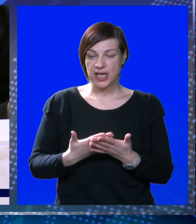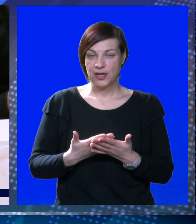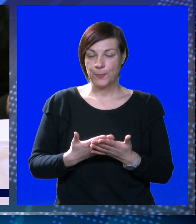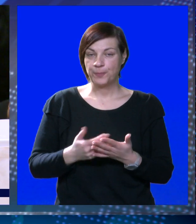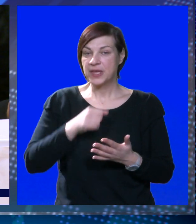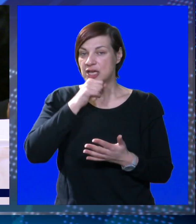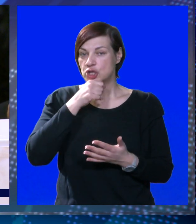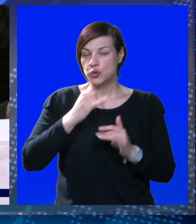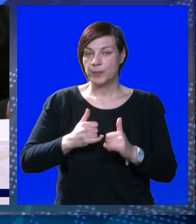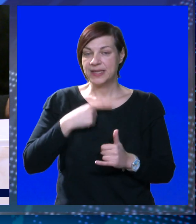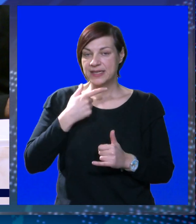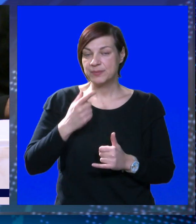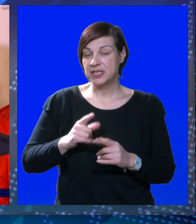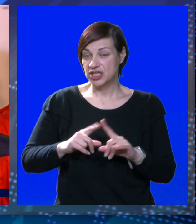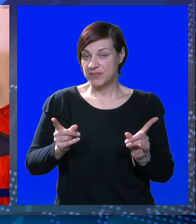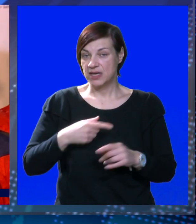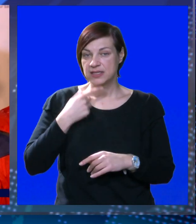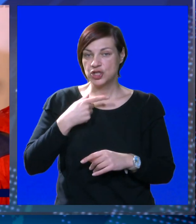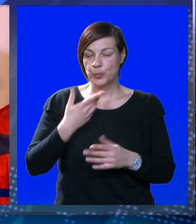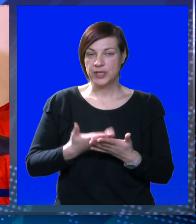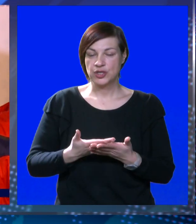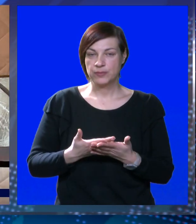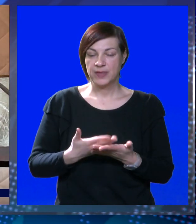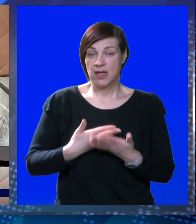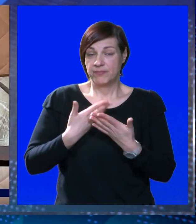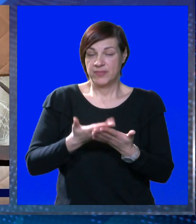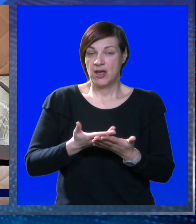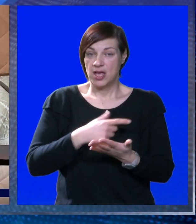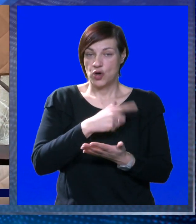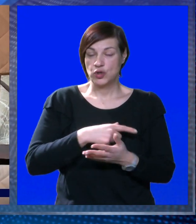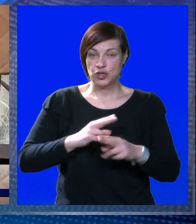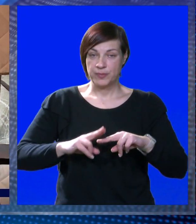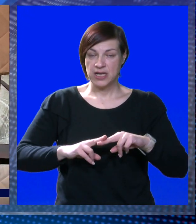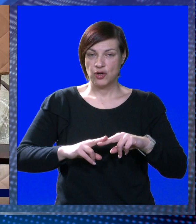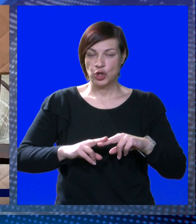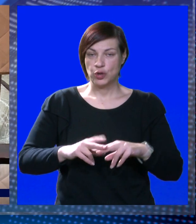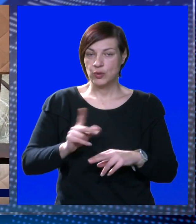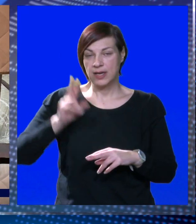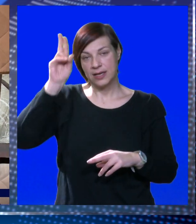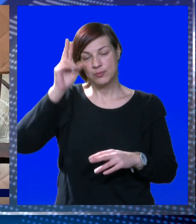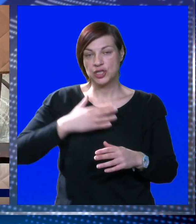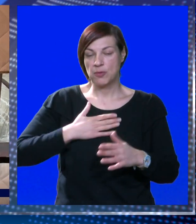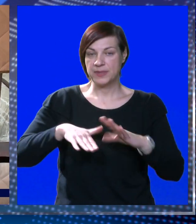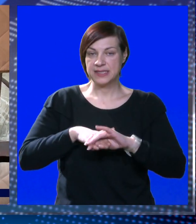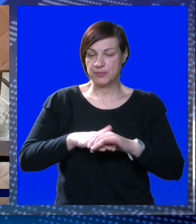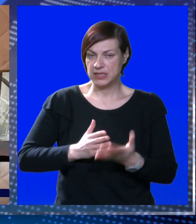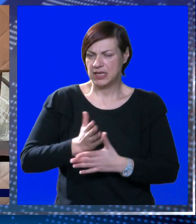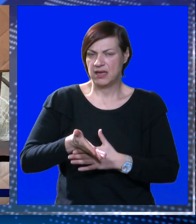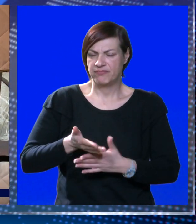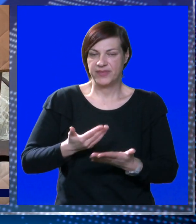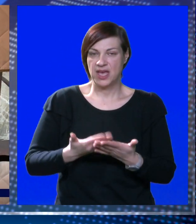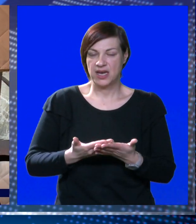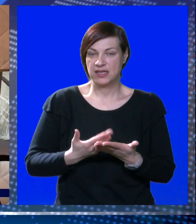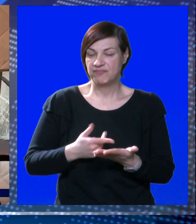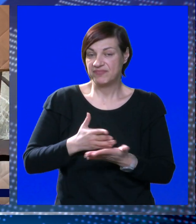uobičajeno. No Župan danas priča drugačiju priču. A to je njena osobna stvar, ne možemo imitirati naše zaposlenike